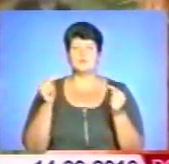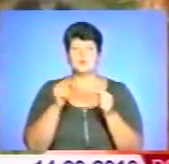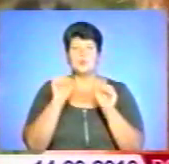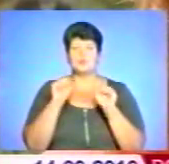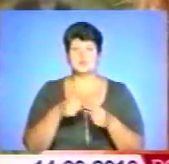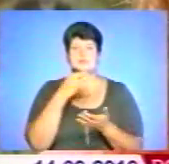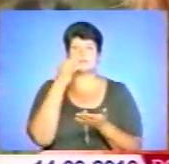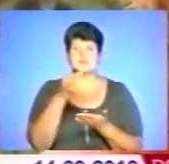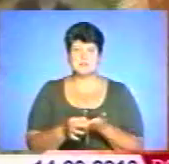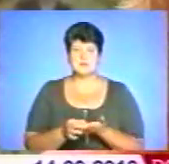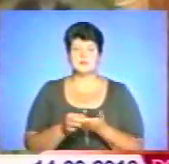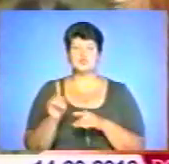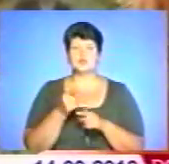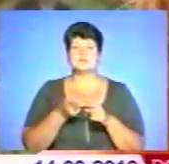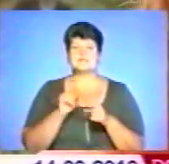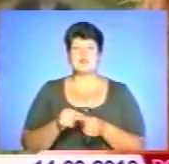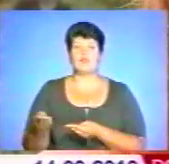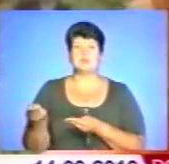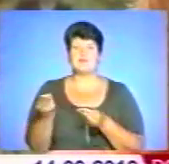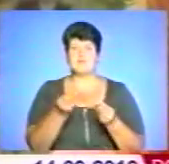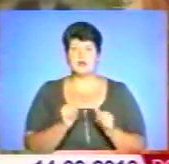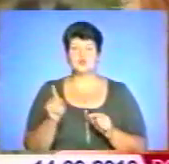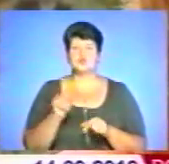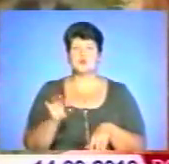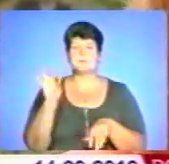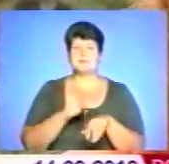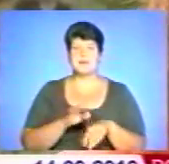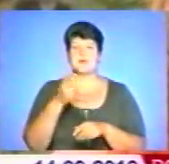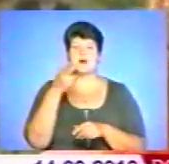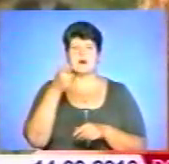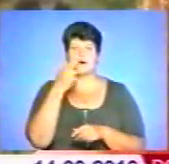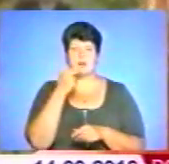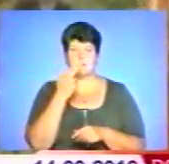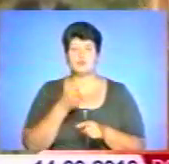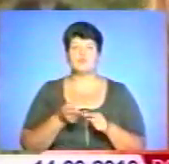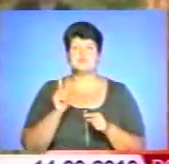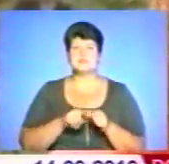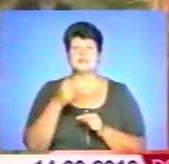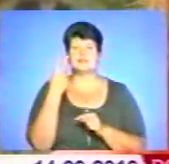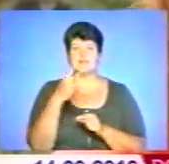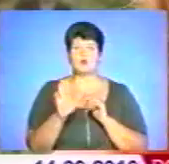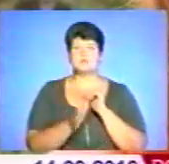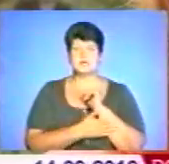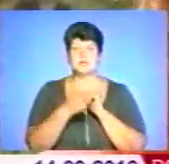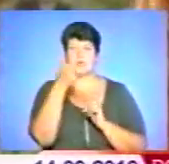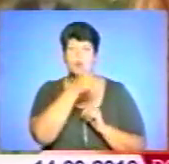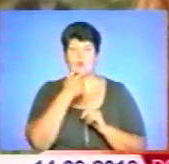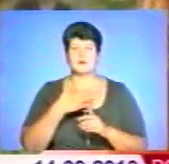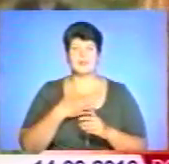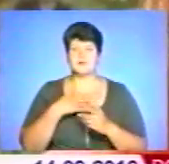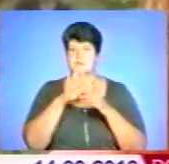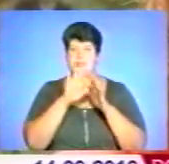сказати, що це також попливало, що епідемії грипу якраз в ці два останні роки нас не